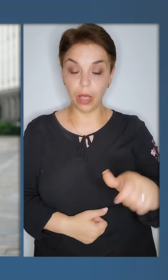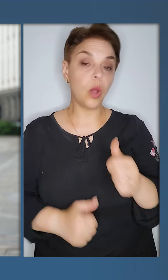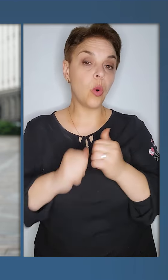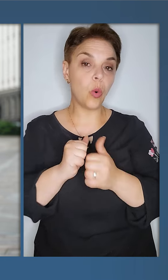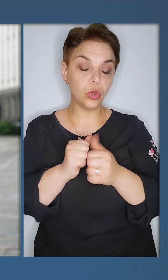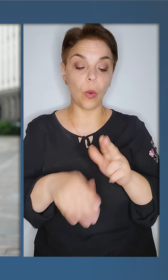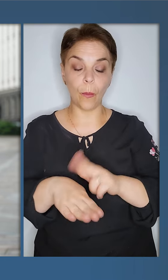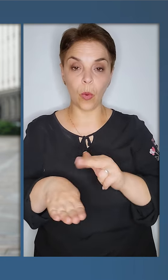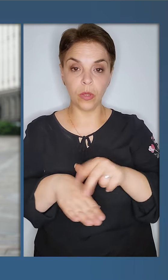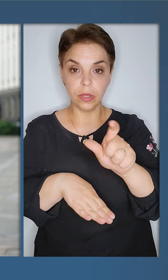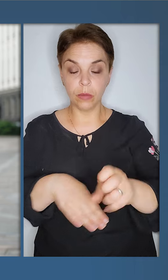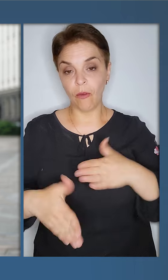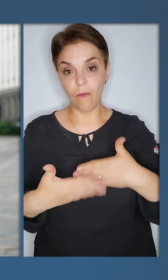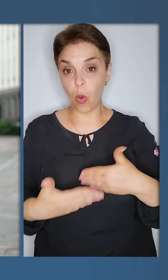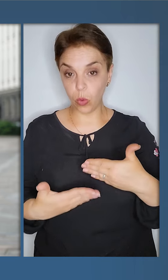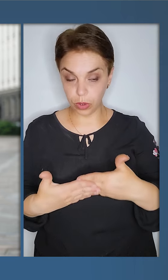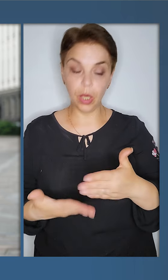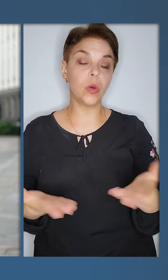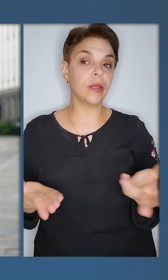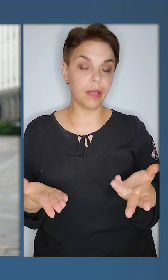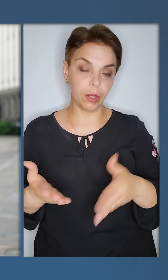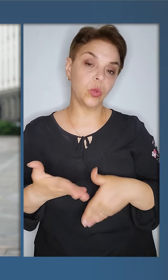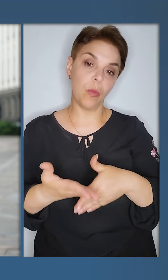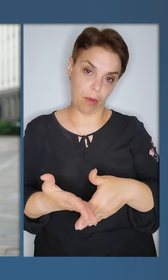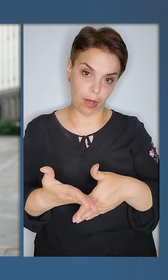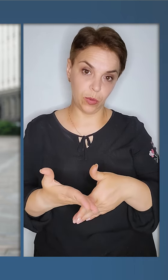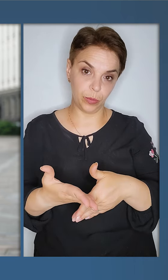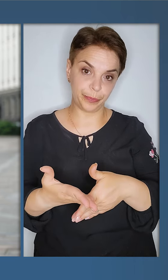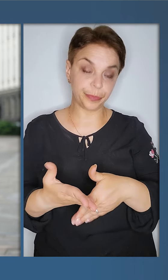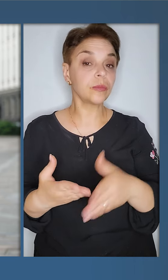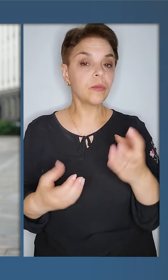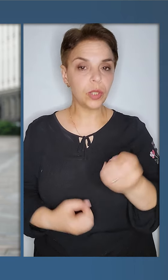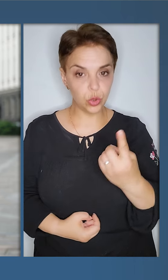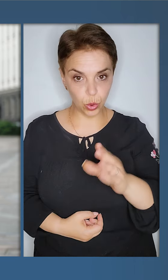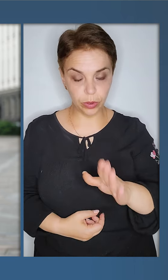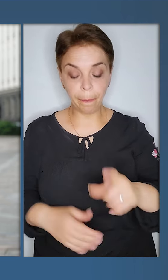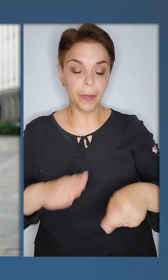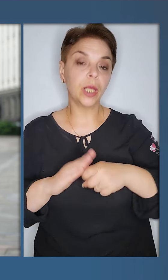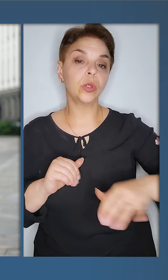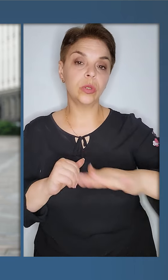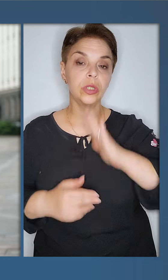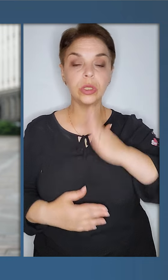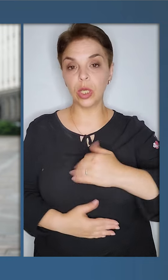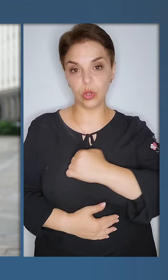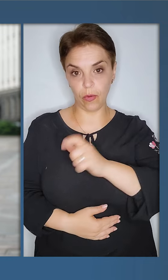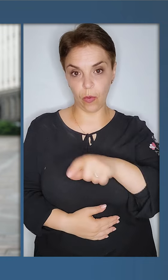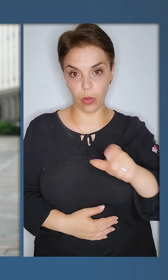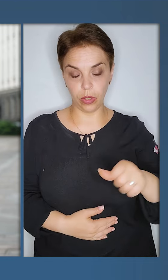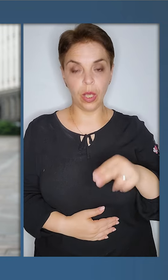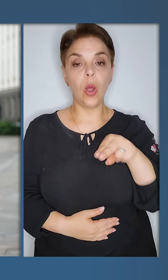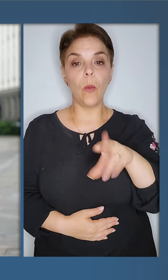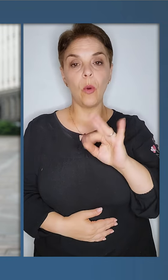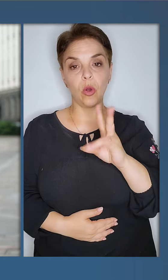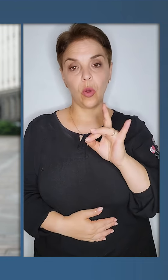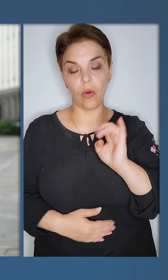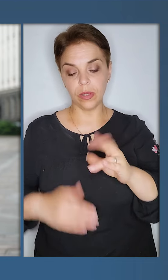людей, кожному поліцейському та волонтеру, які допомагають. Ще одне. Донеччина, наші